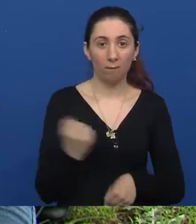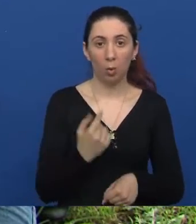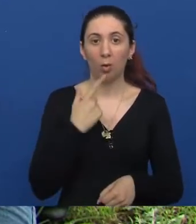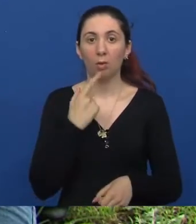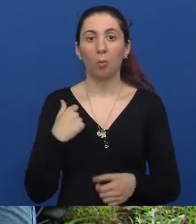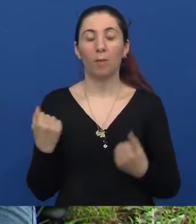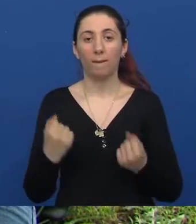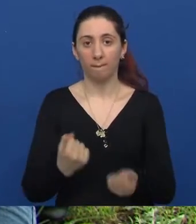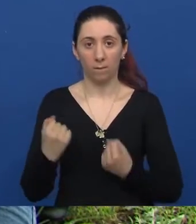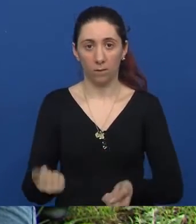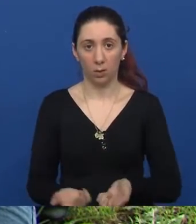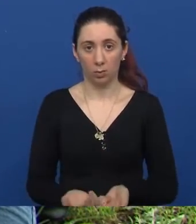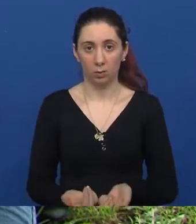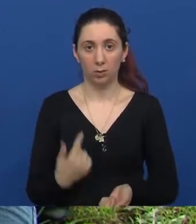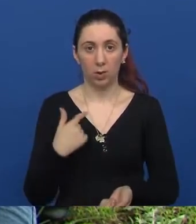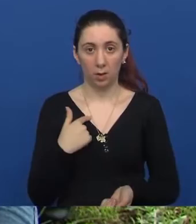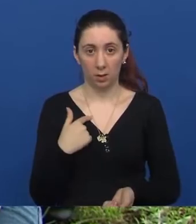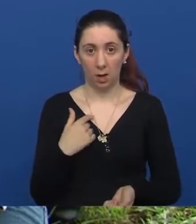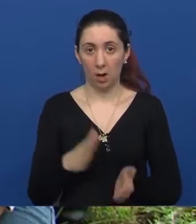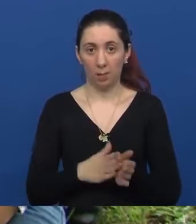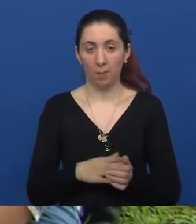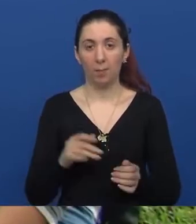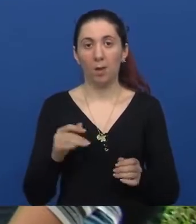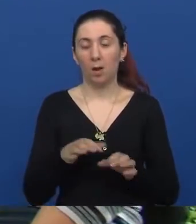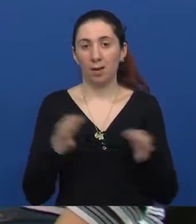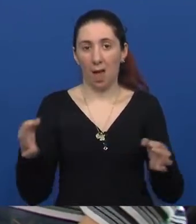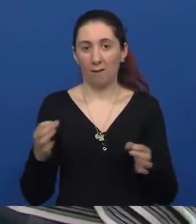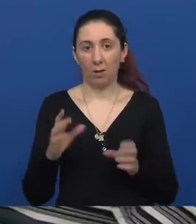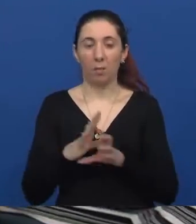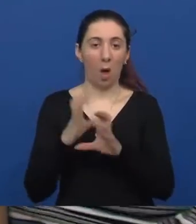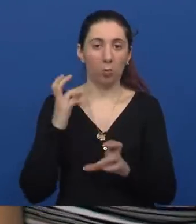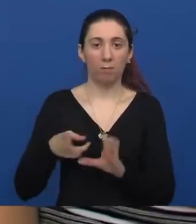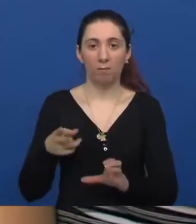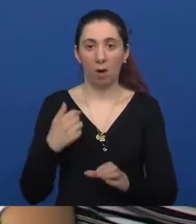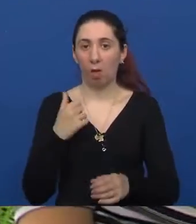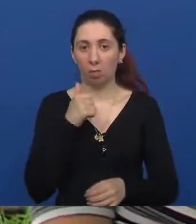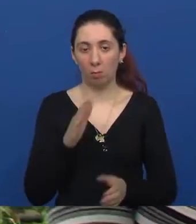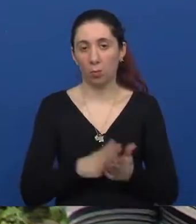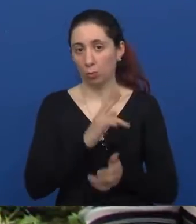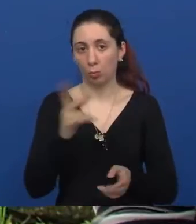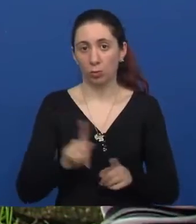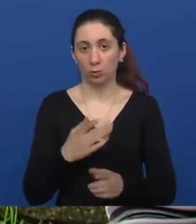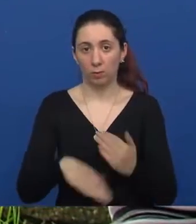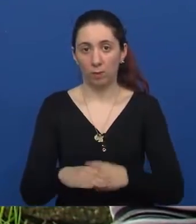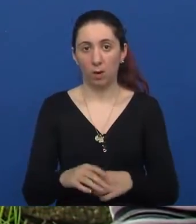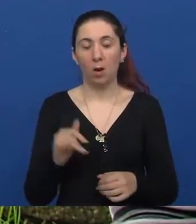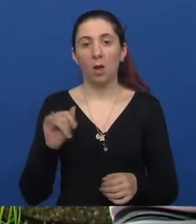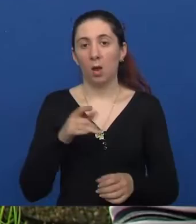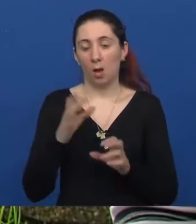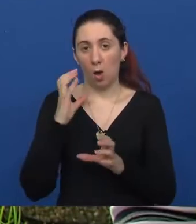mene vozi. Jer ja s javnim prijevozom ne mogu. Ne samo ja, puno nas. Javni prijevoz nije prilagođen,